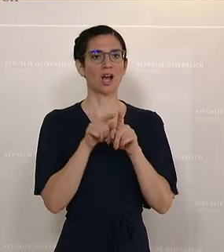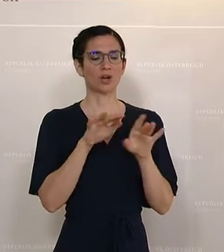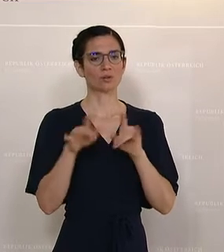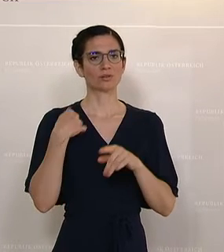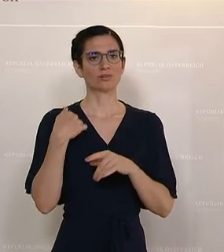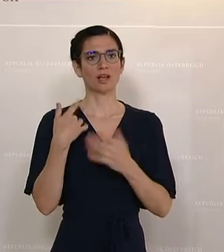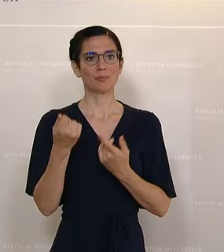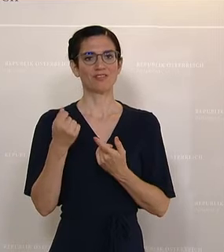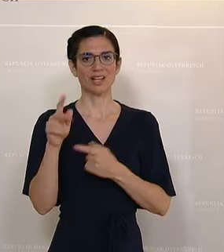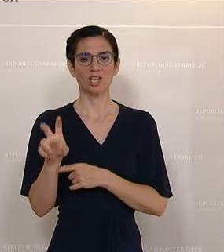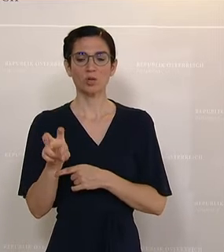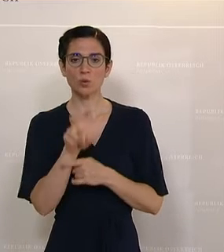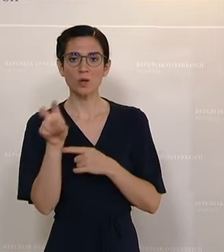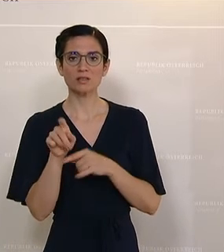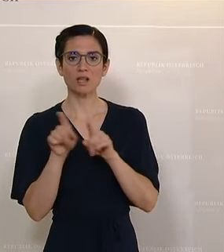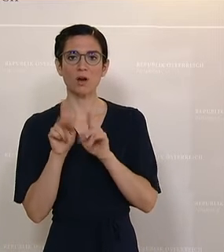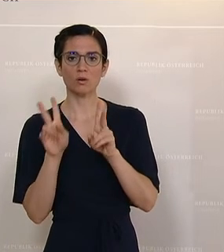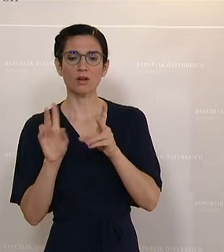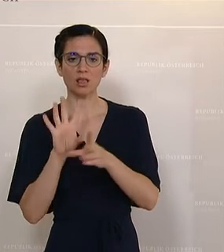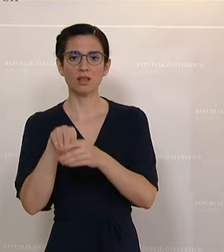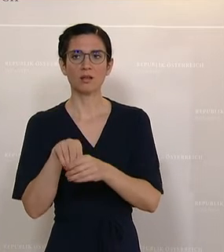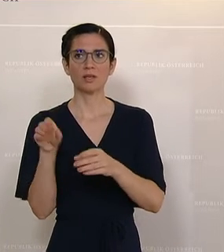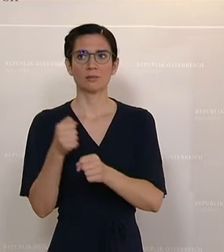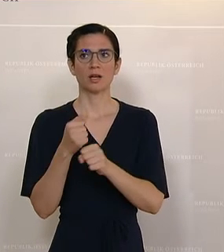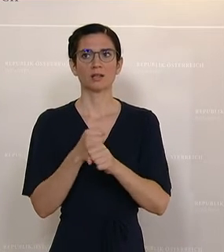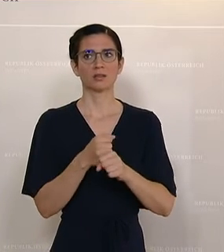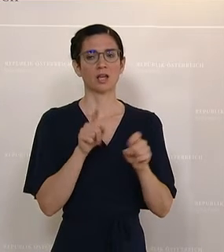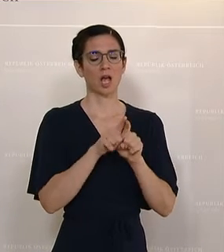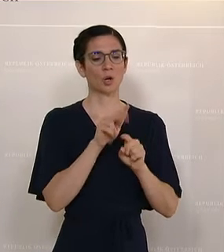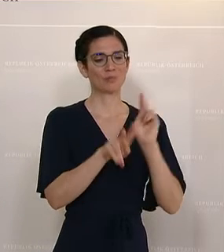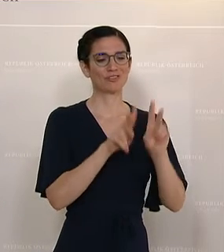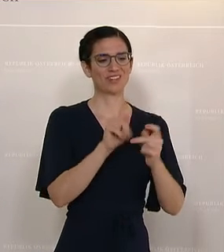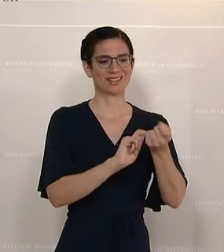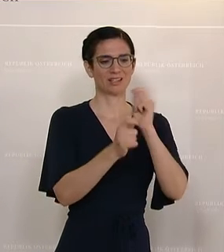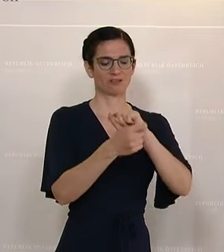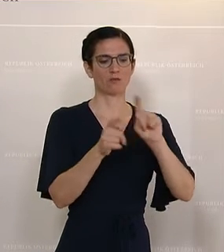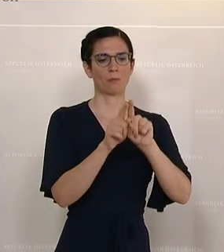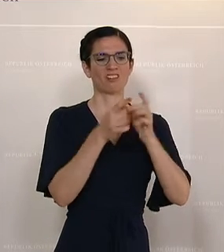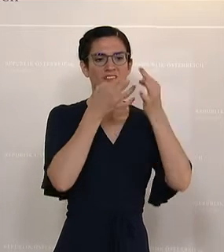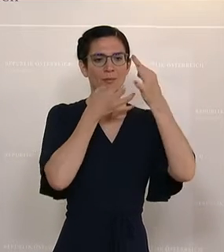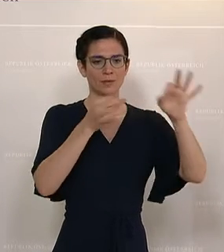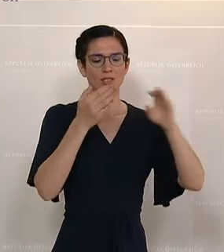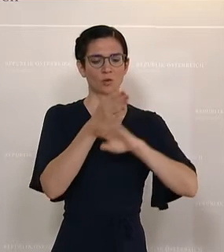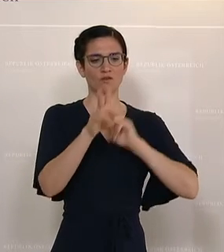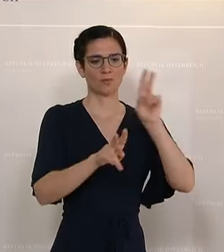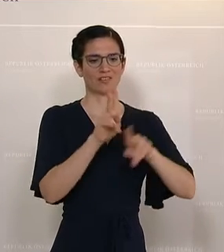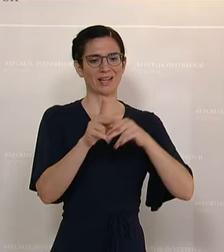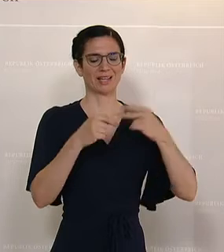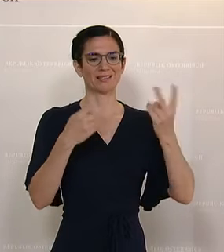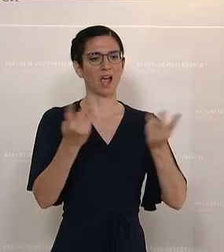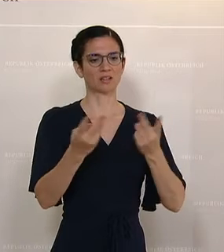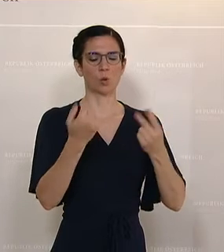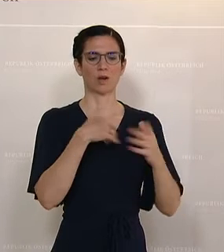Pflegekursen und darüber hinaus sind im Rahmen der Pflegereform natürlich auch Verbesserungen für pflegende Angehörige